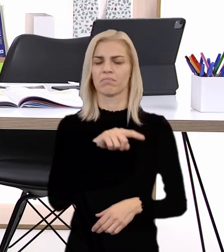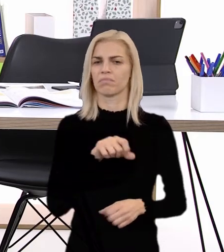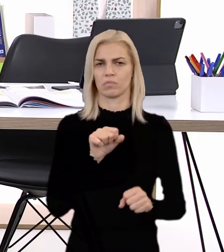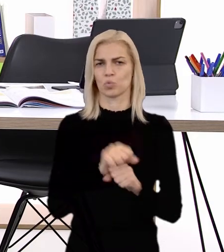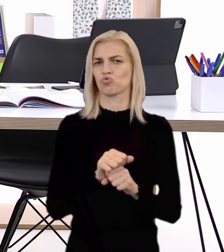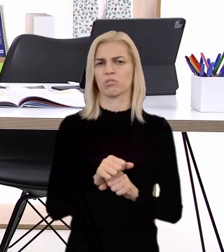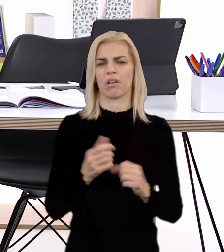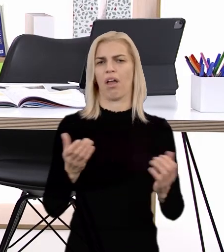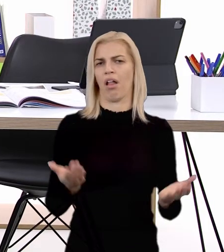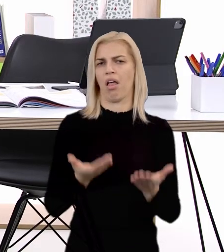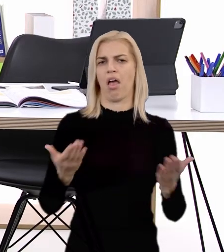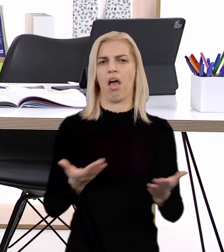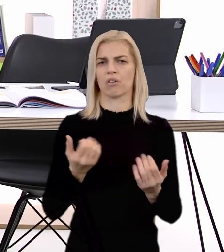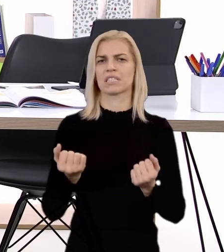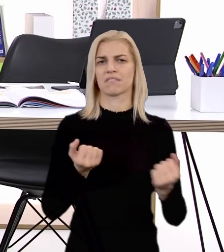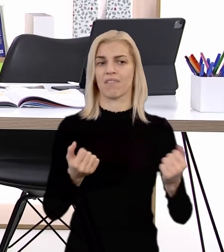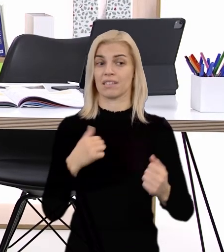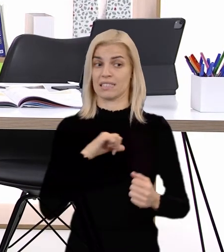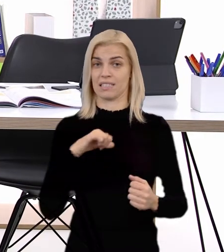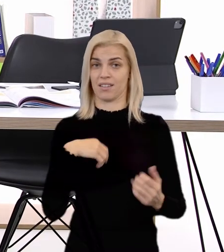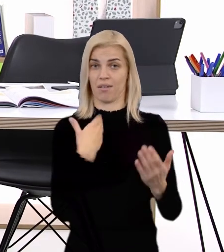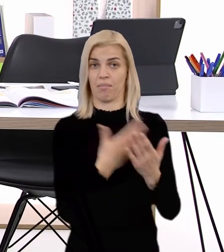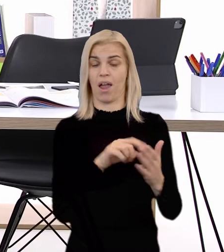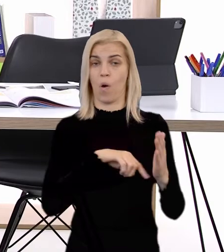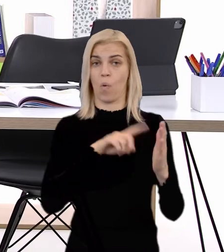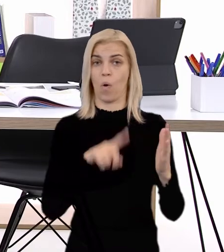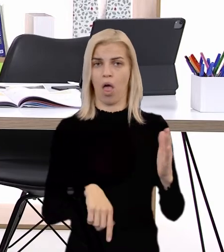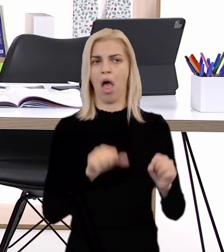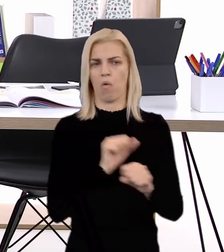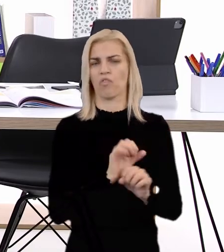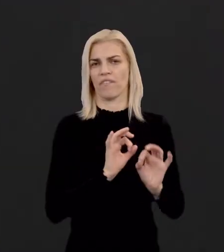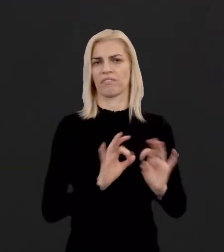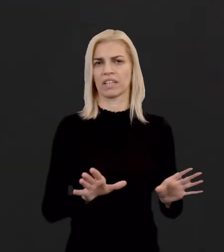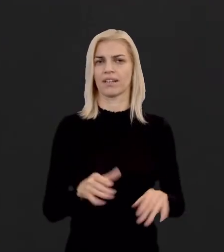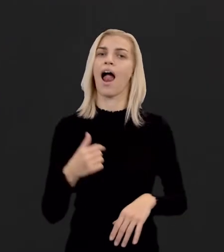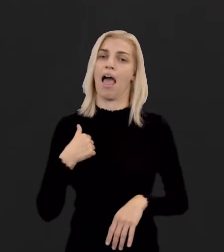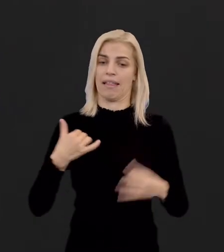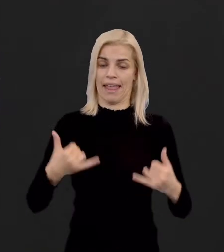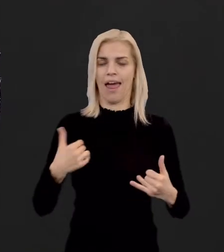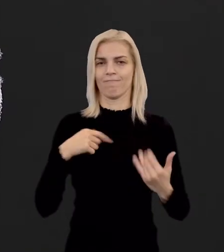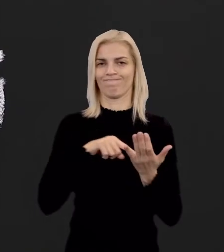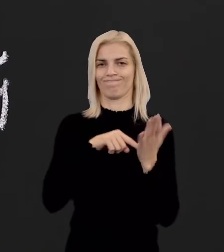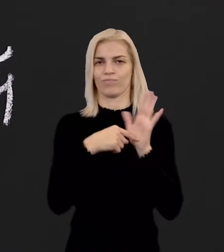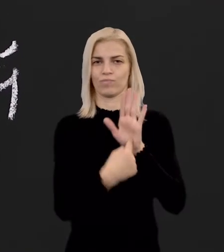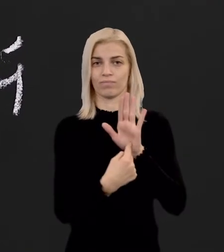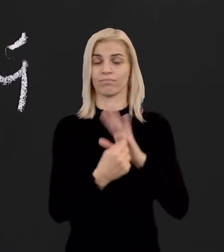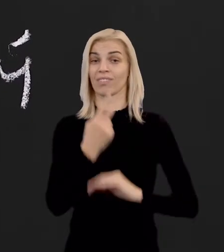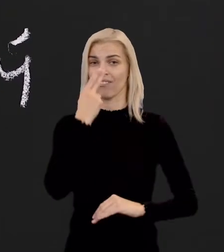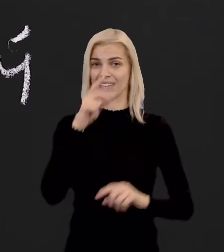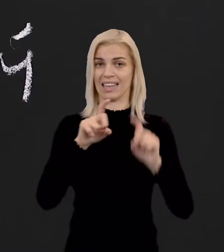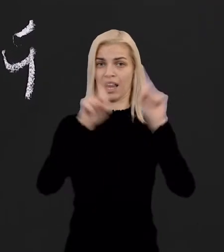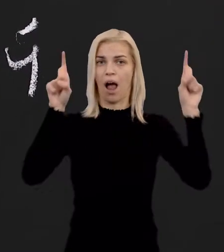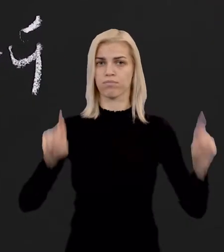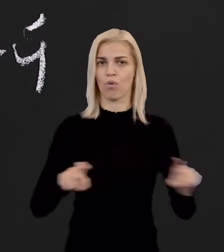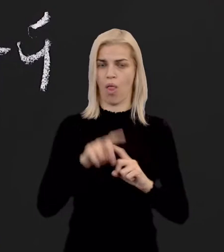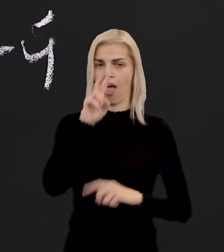pohote zvládli, keby som vám to nechala sama vypracovať, ale ja vám to teda ukážem. Keď sa pozrieme pozorne na tabuľu, tak mnohí z váš už